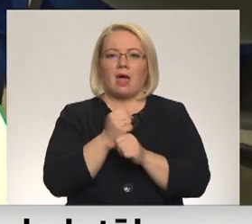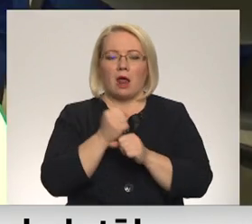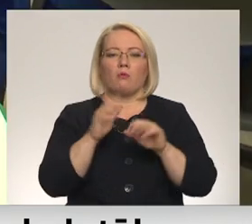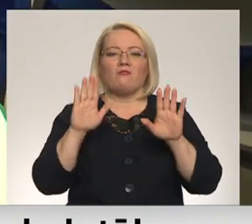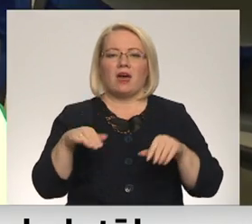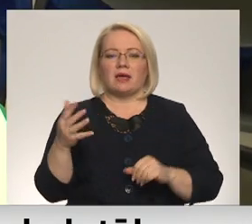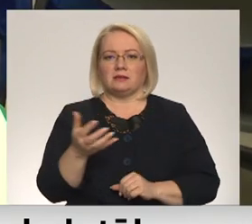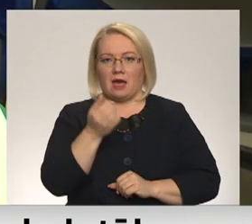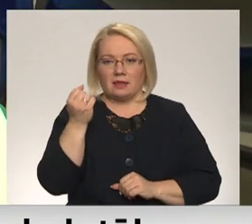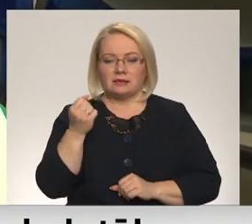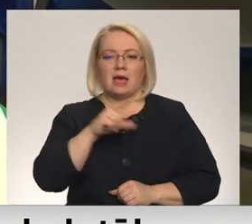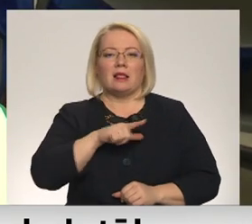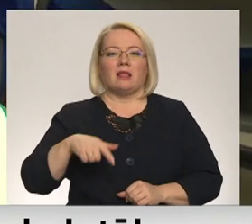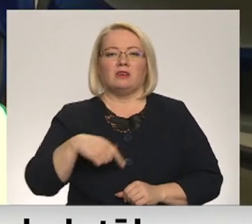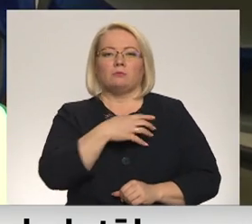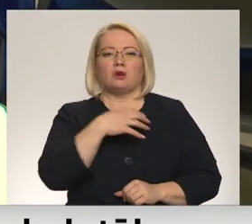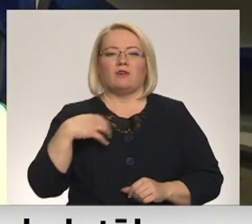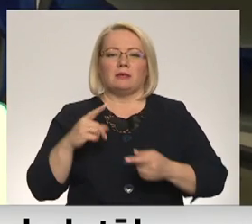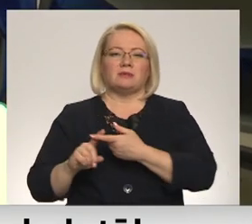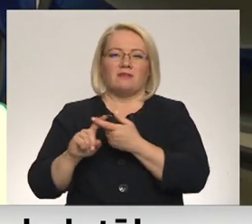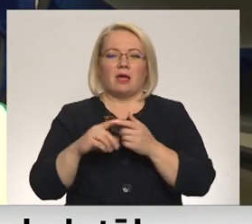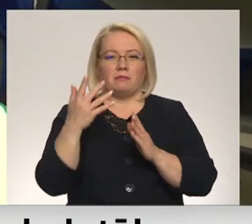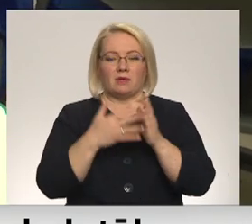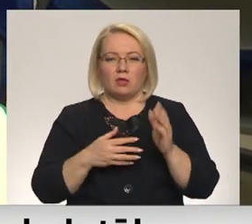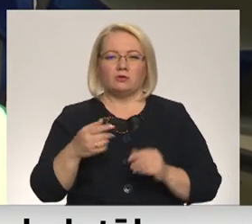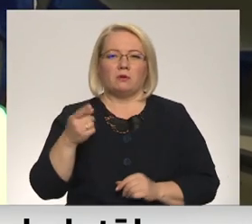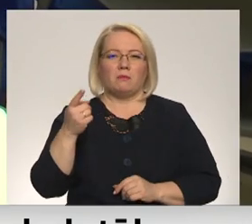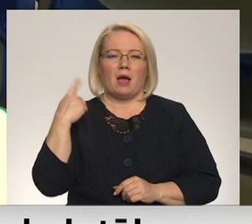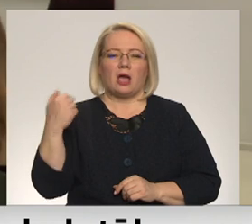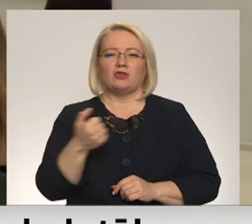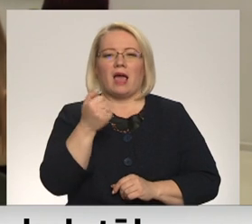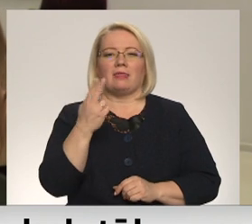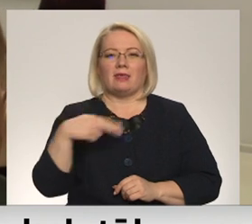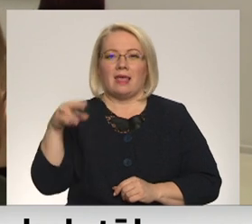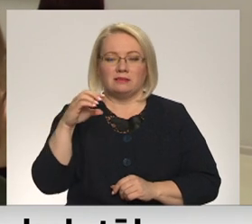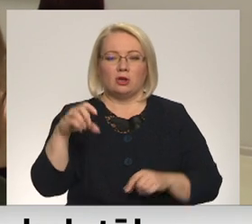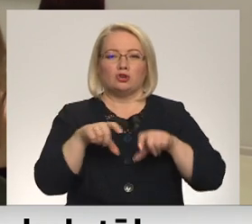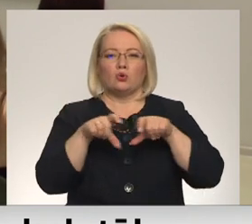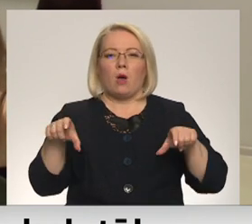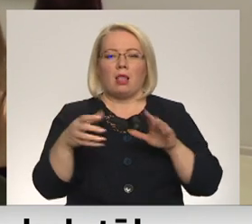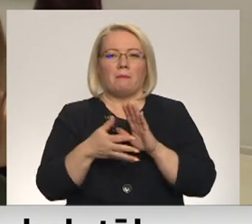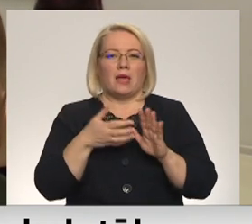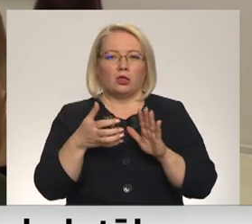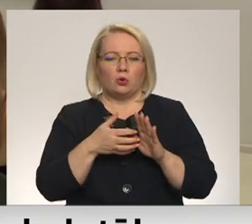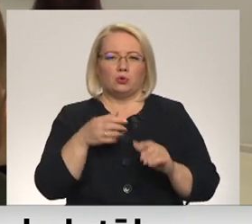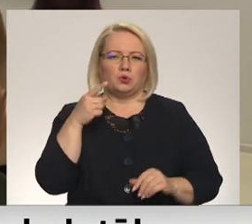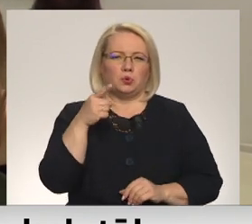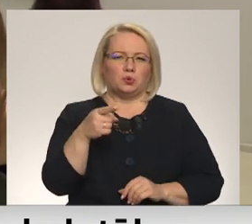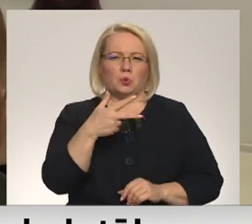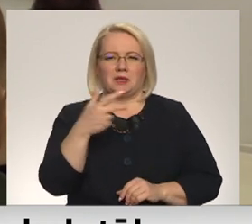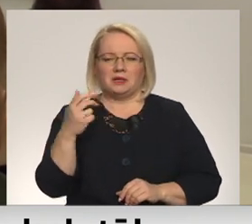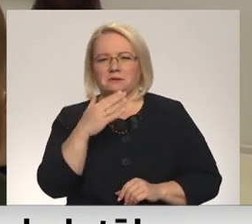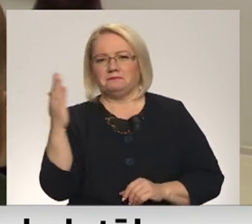Latvijas Pašvaldības Savienības aplēses uz pērnā gada decembri liecina, ka skolās trūkst vairāk nekā 1300